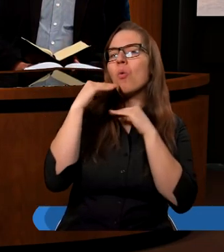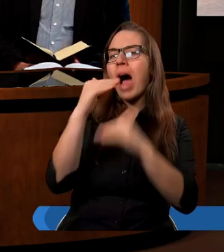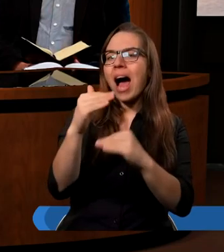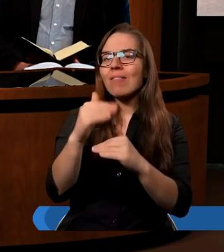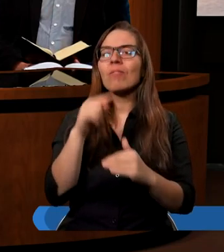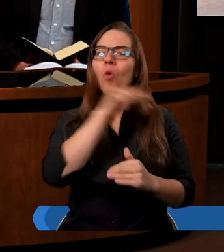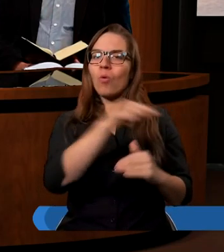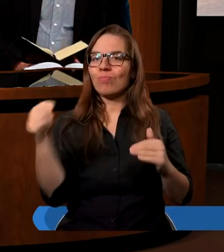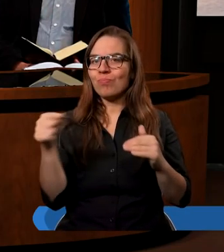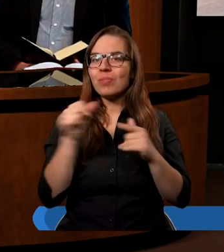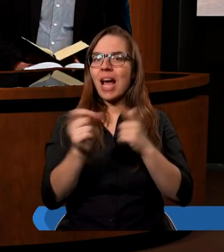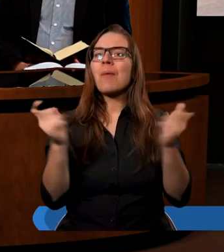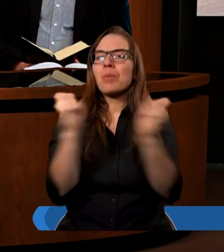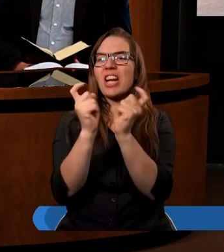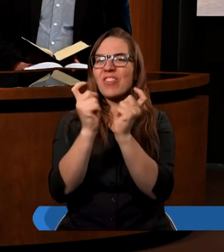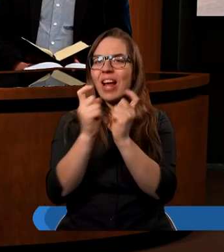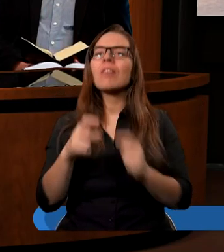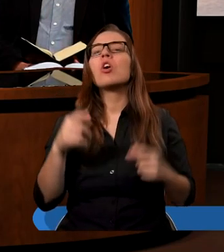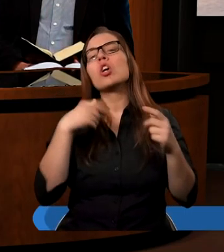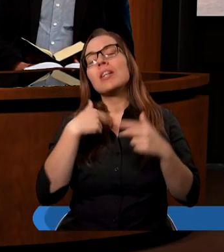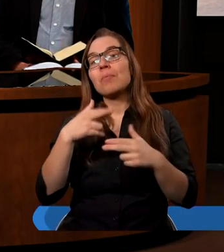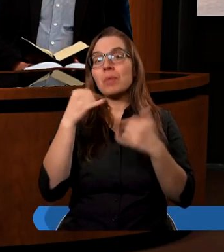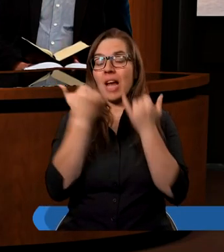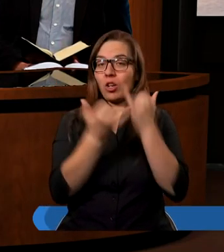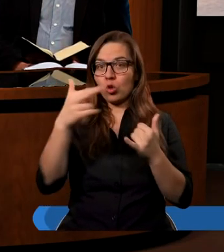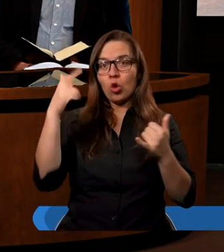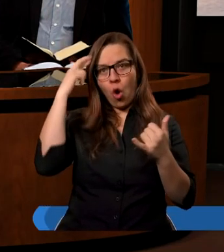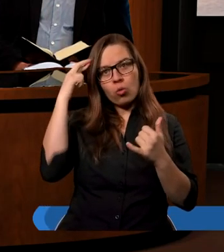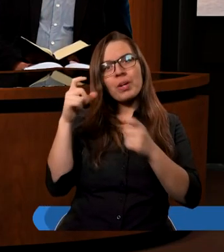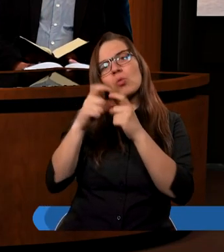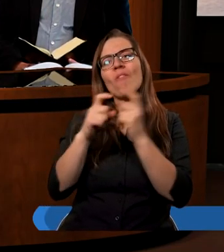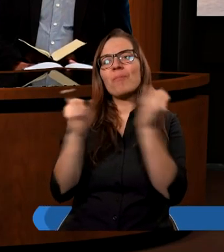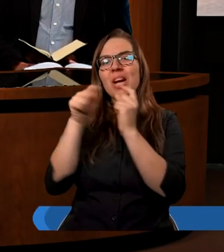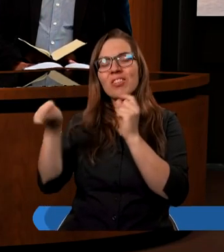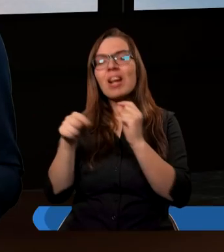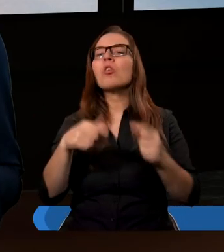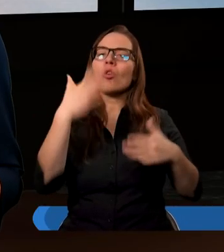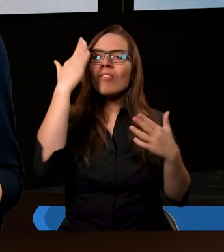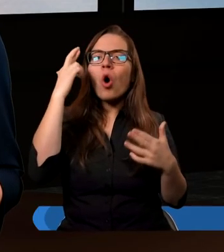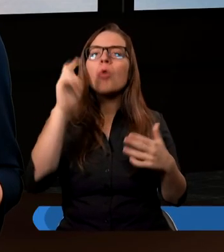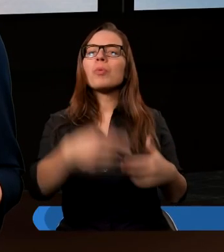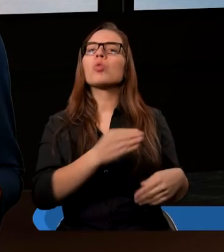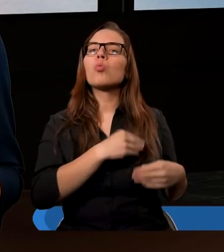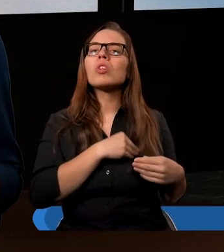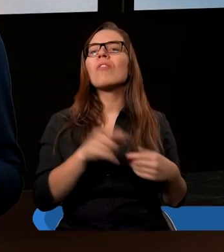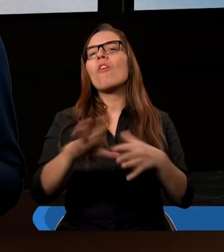pomoże lepiej zrozumieć, czym jest sama uczciwość. Uczciwość w bardzo wielu obszarach. W życiu codziennym, w tym co